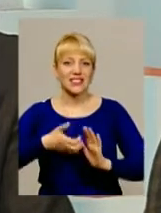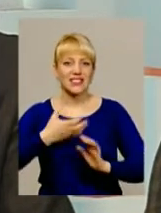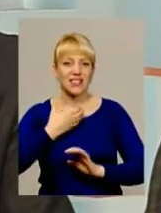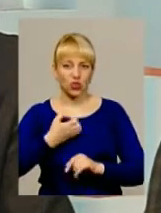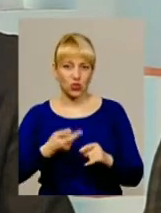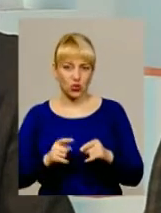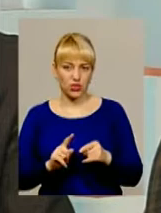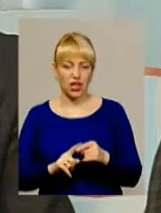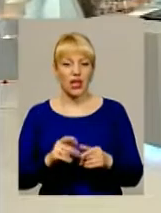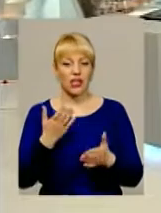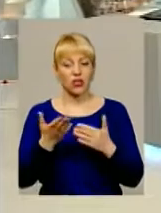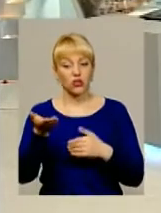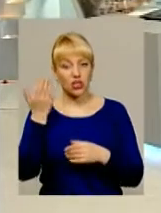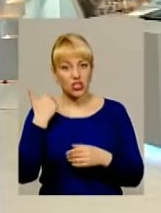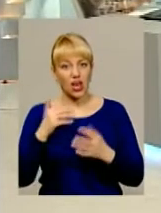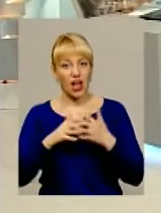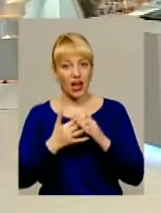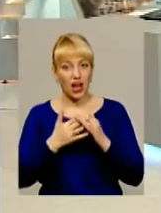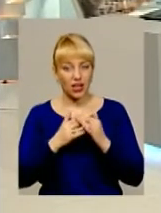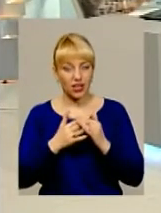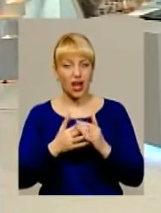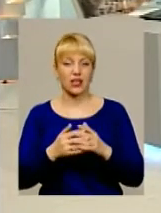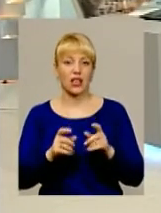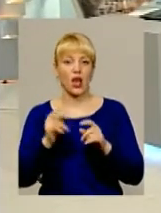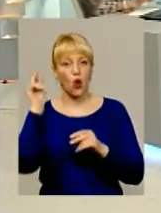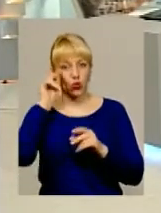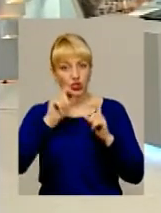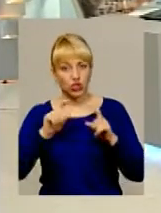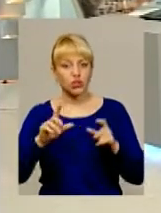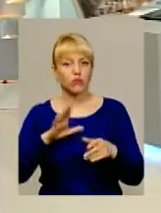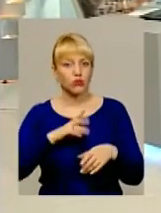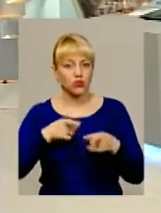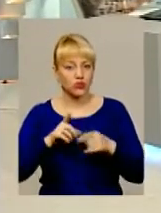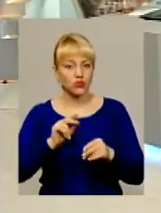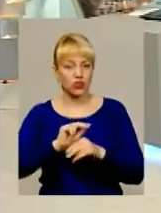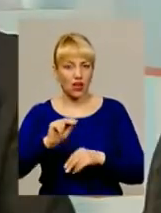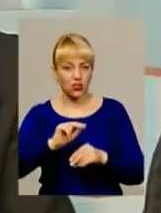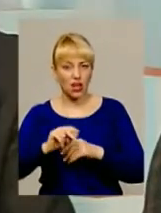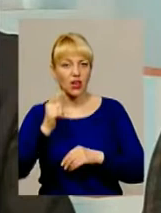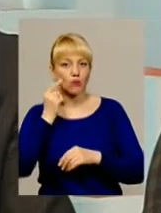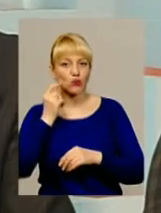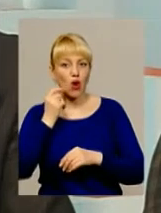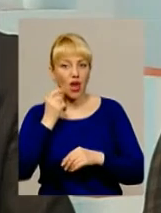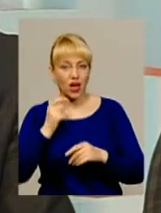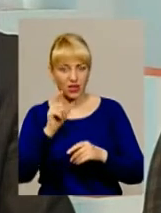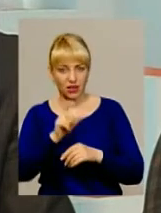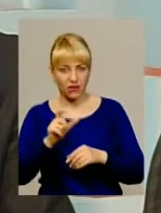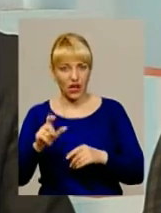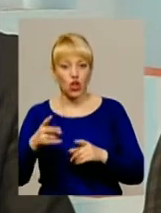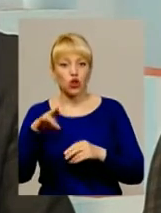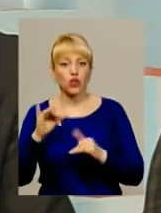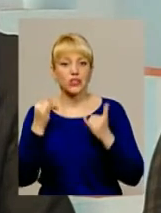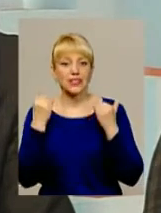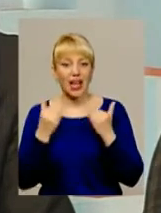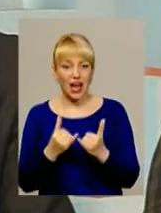кожне аграрне училище здійснювало підготовку бжолярів, то в зв'язку з тим, що були такі, скажімо, не